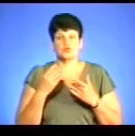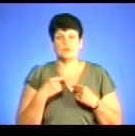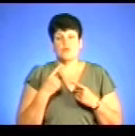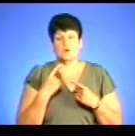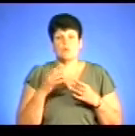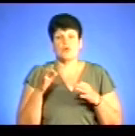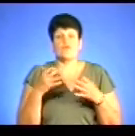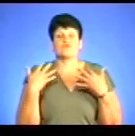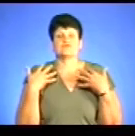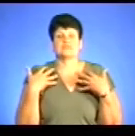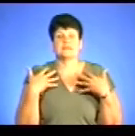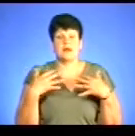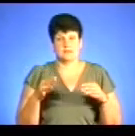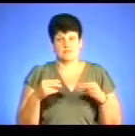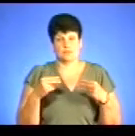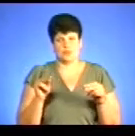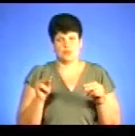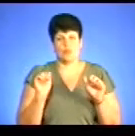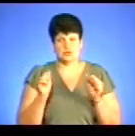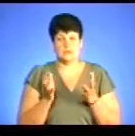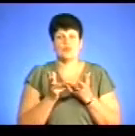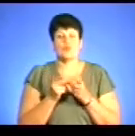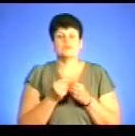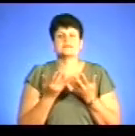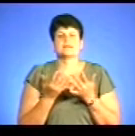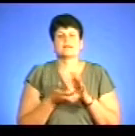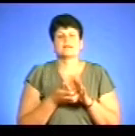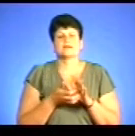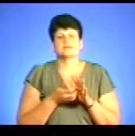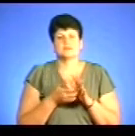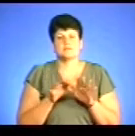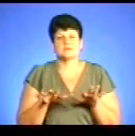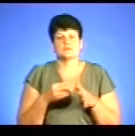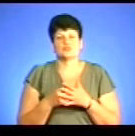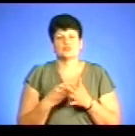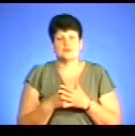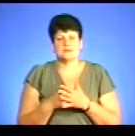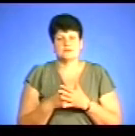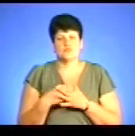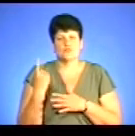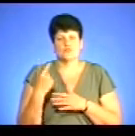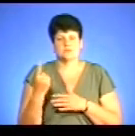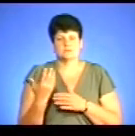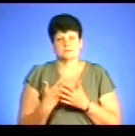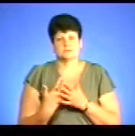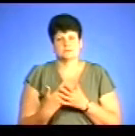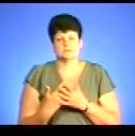неліцензованої продукції, можна підрахувати, скільки недоотримали місцеві бюджети в області?